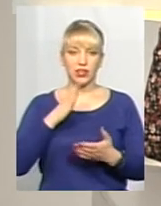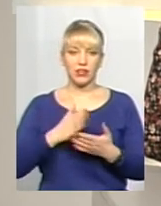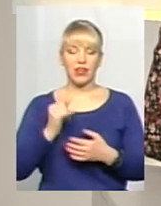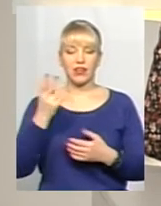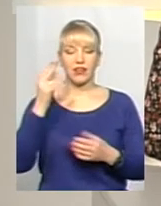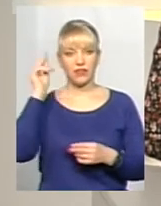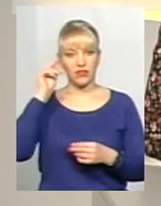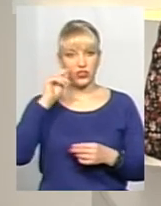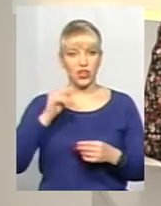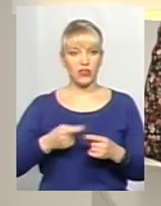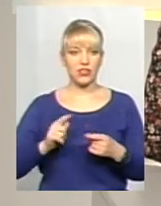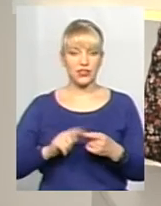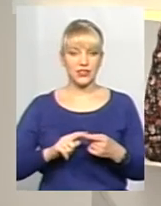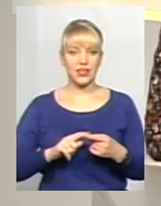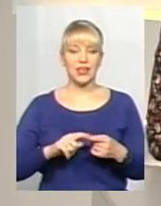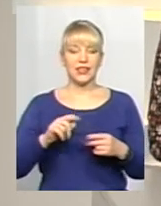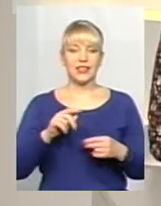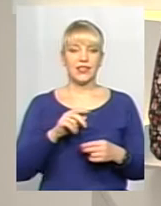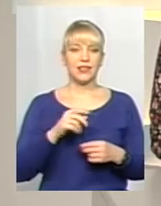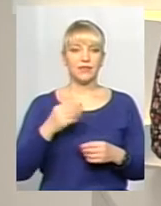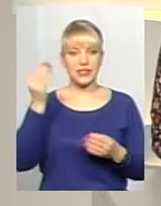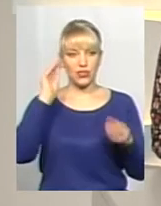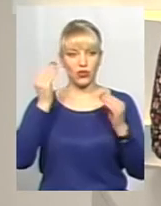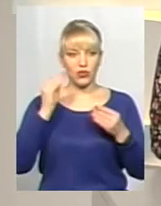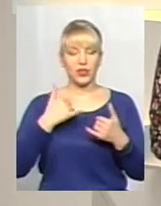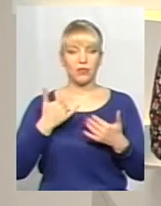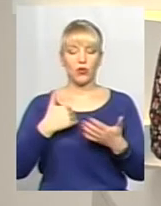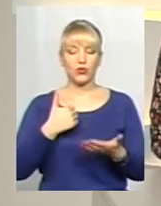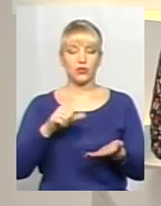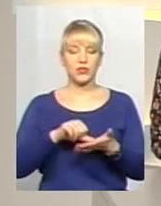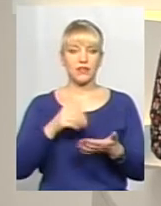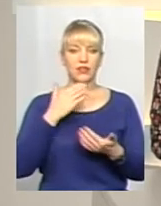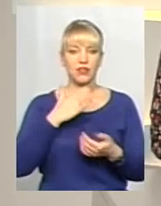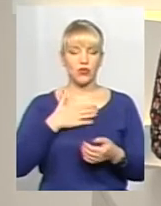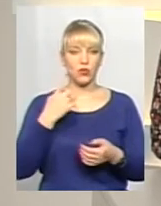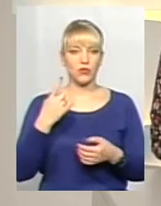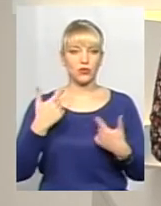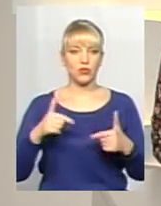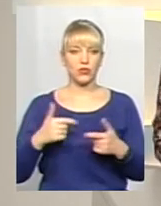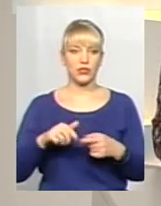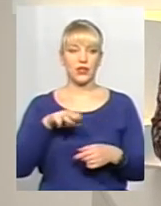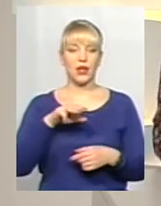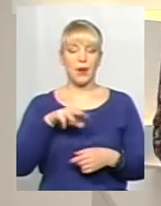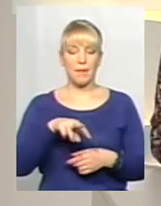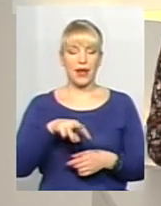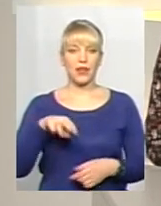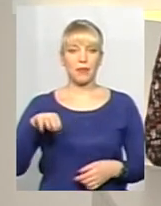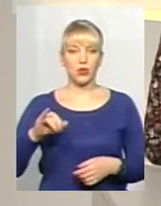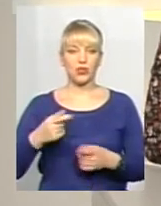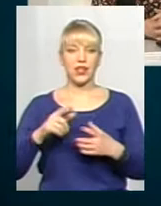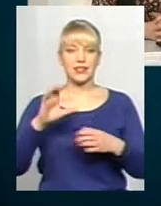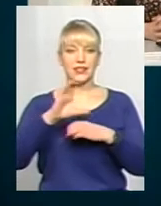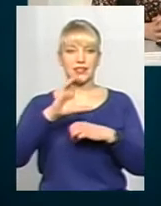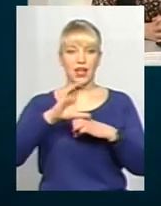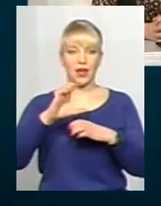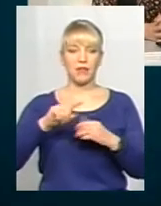руйнують ці стереотипи. І я хочу вам представити першу нашу гостю. Це пані Марія Петрушкевич. Вона в нас на скайп-зв'язку